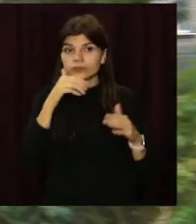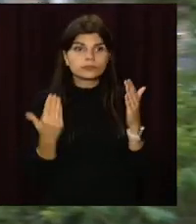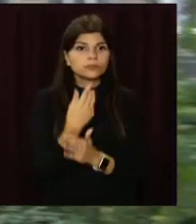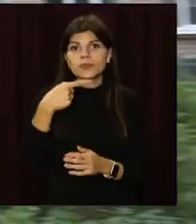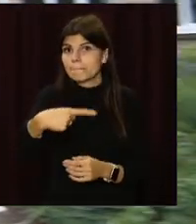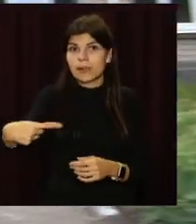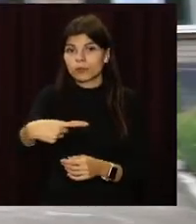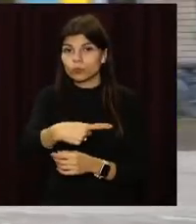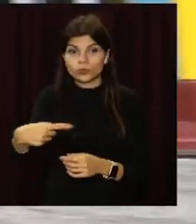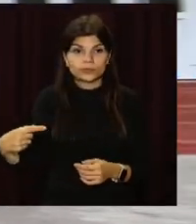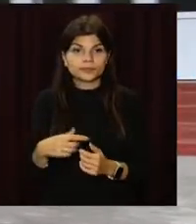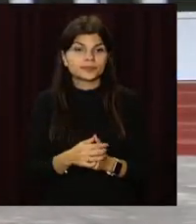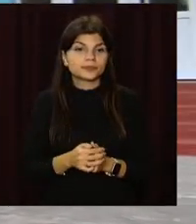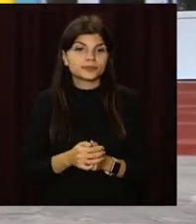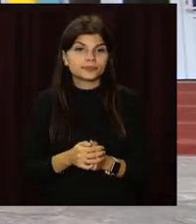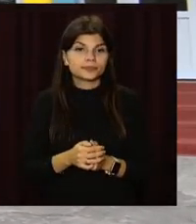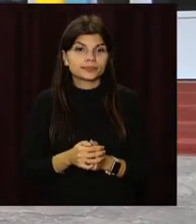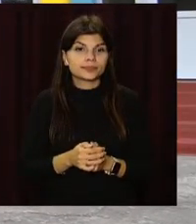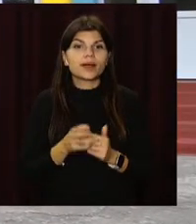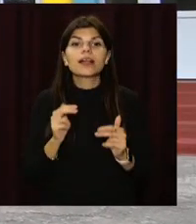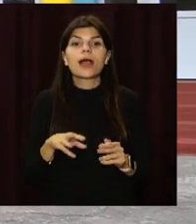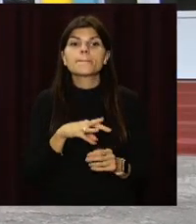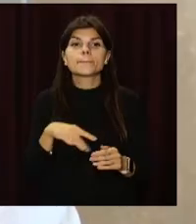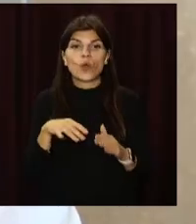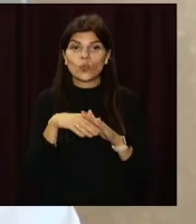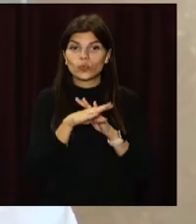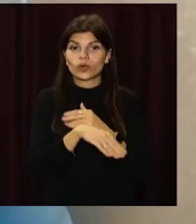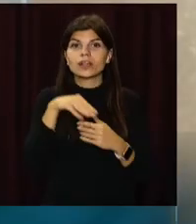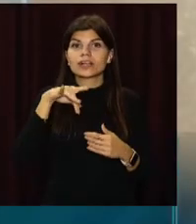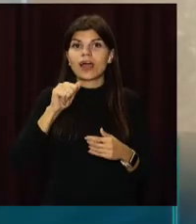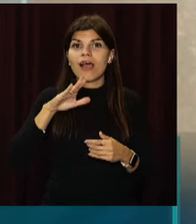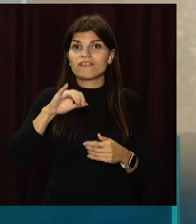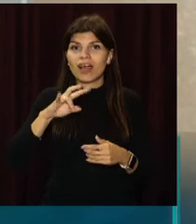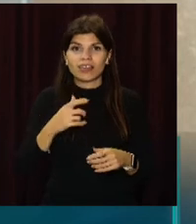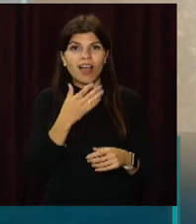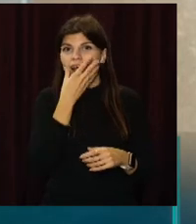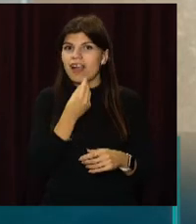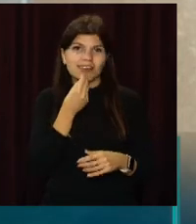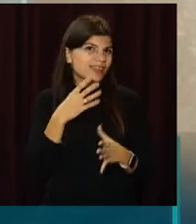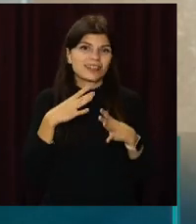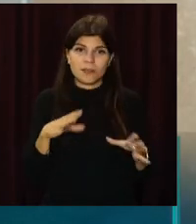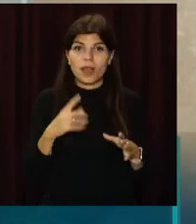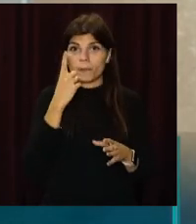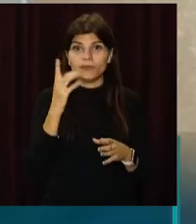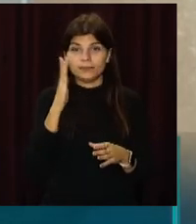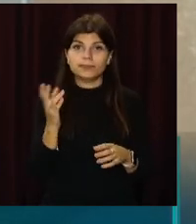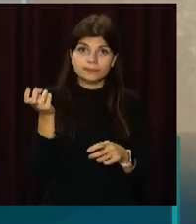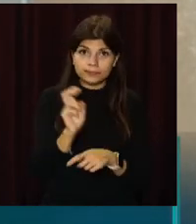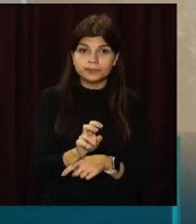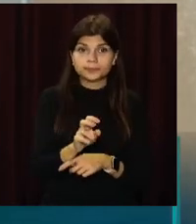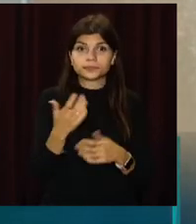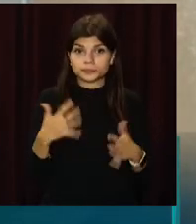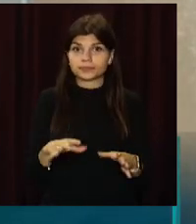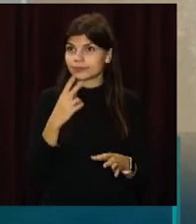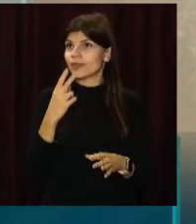оновили перший поверх. Як ми уходили в травні, було не дуже гарно. 1 вересня прийшли,